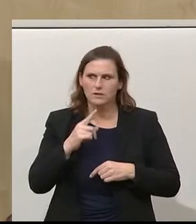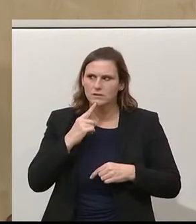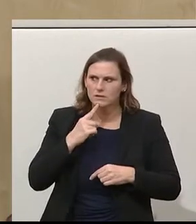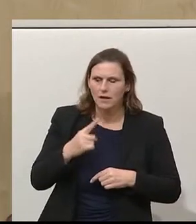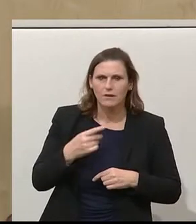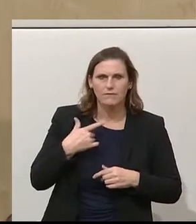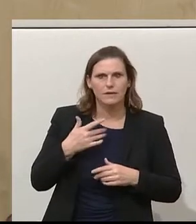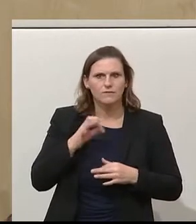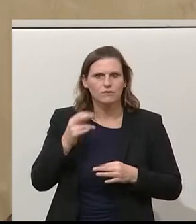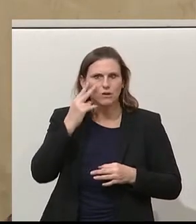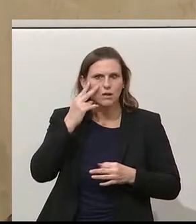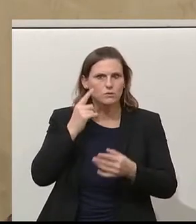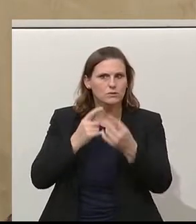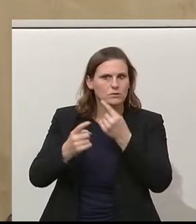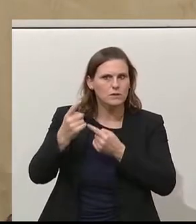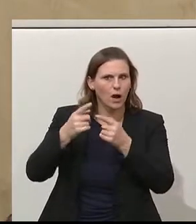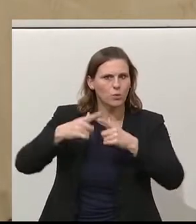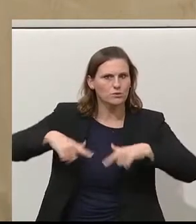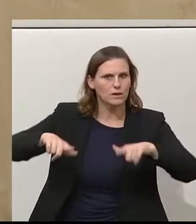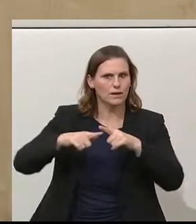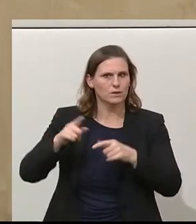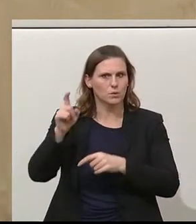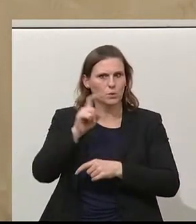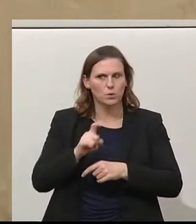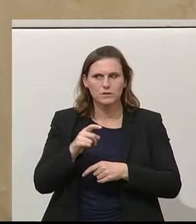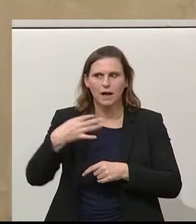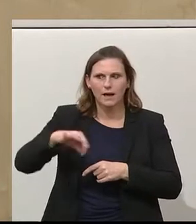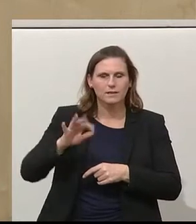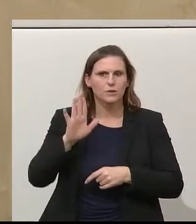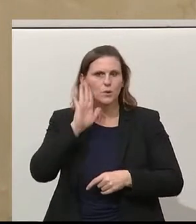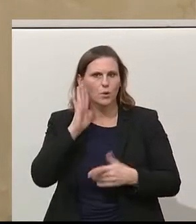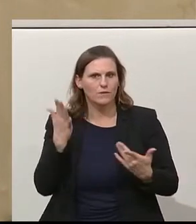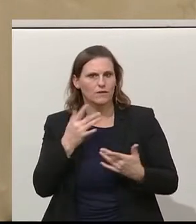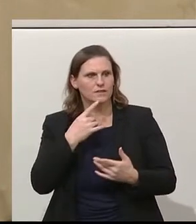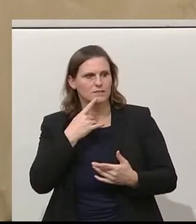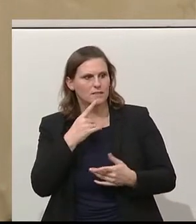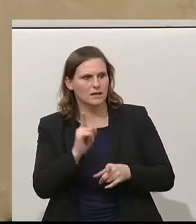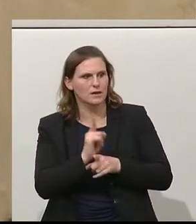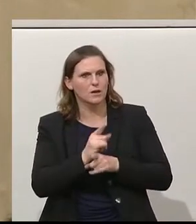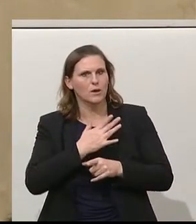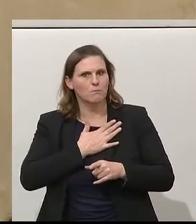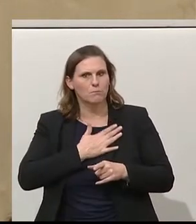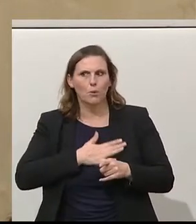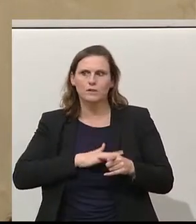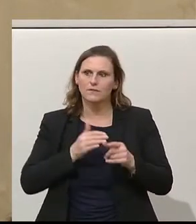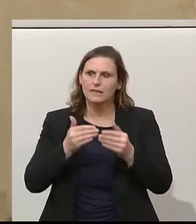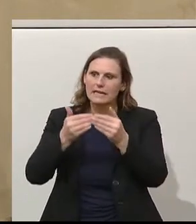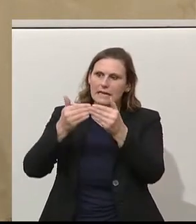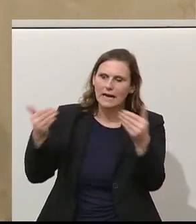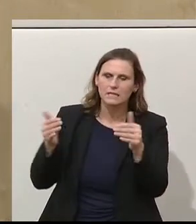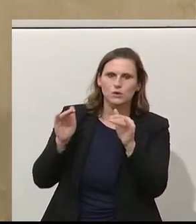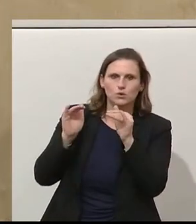Ausländerkurs. Das Einzige, was von beiden übereinstimmend gekommen ist, wir wollen jetzt wieder weiterhin die Außengrenzen schützen und in den